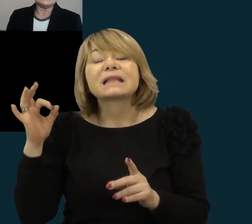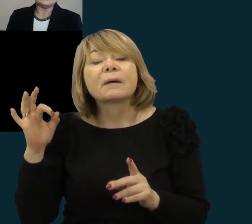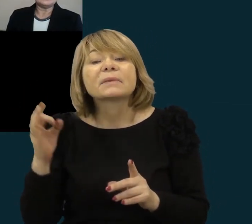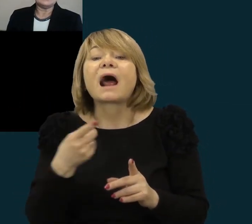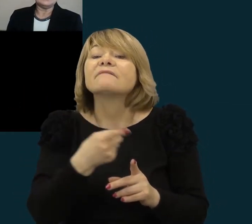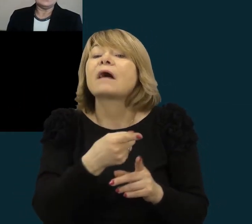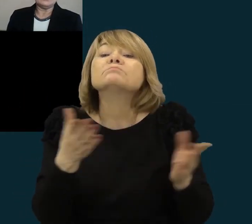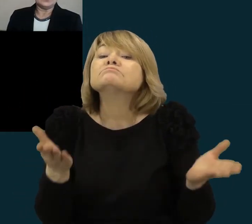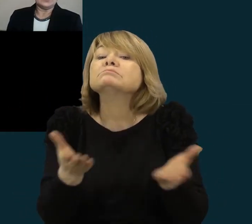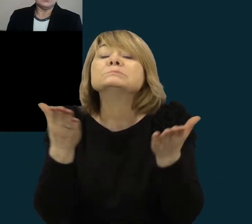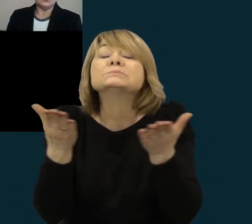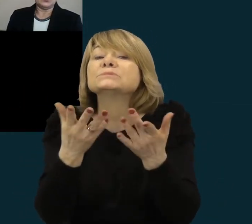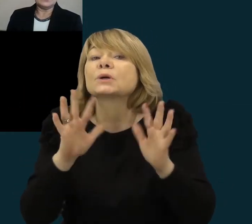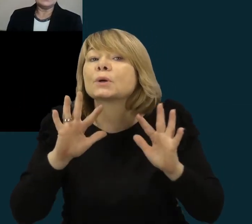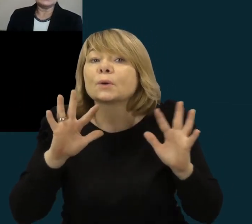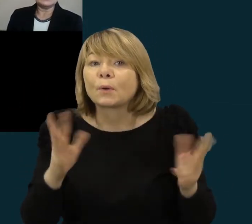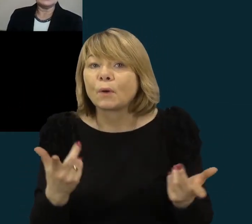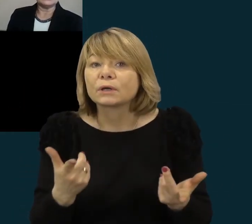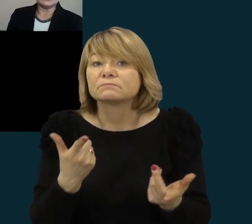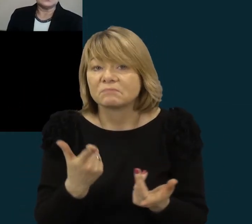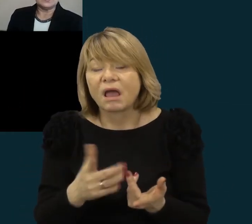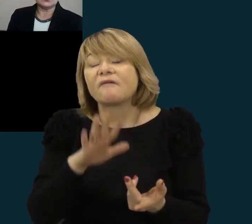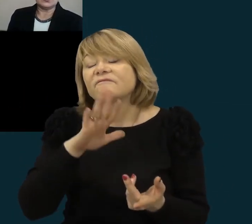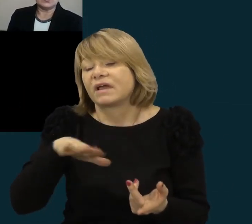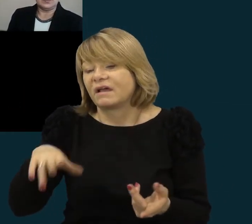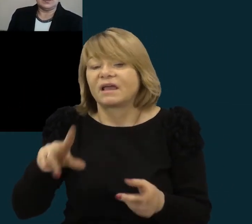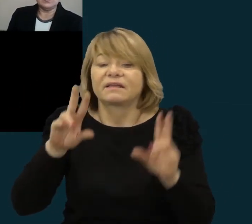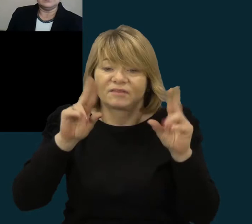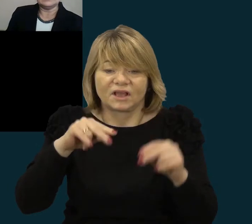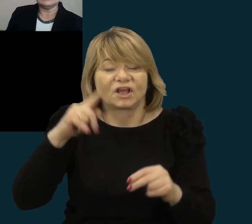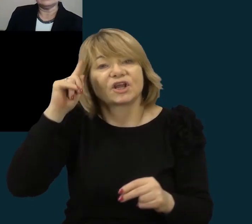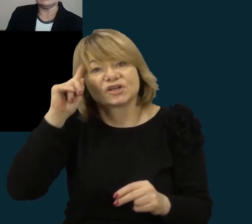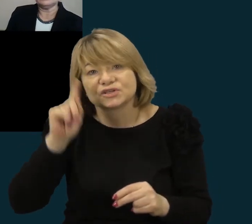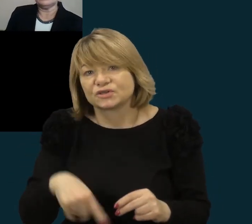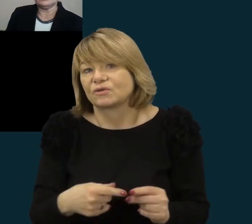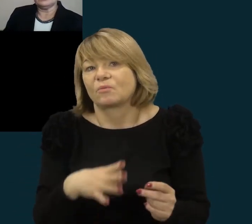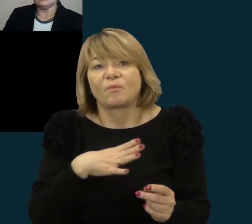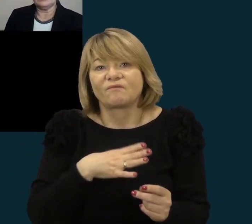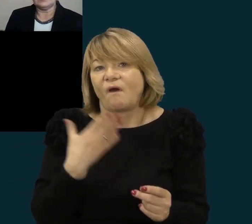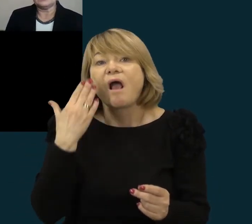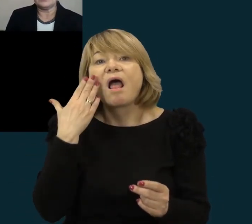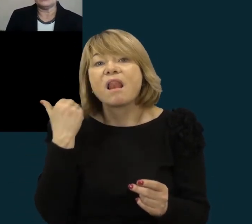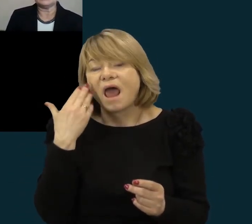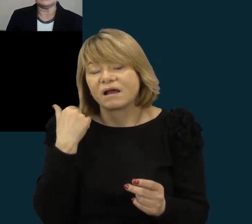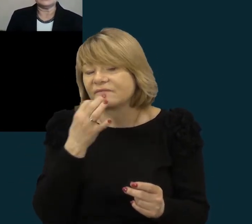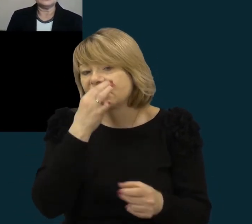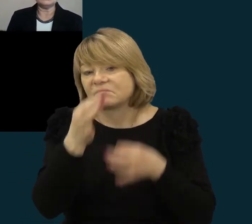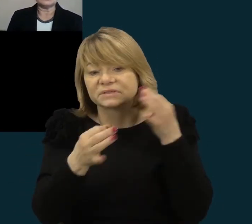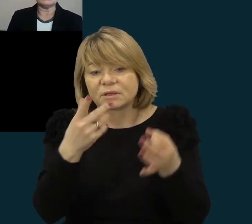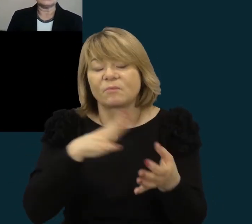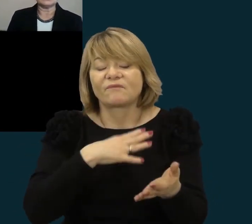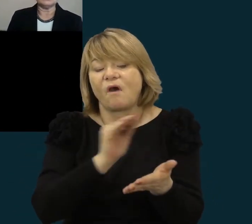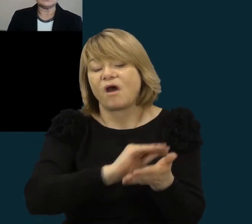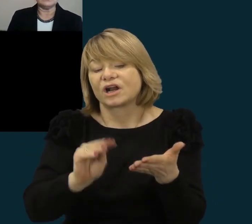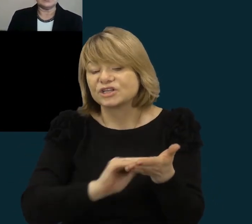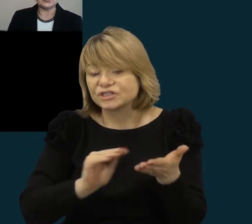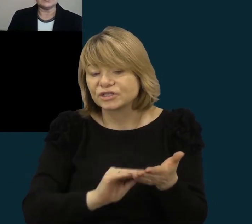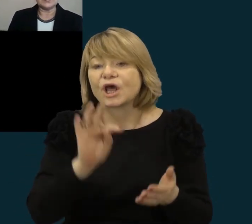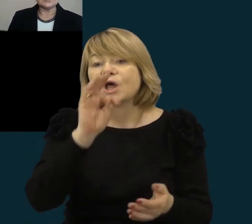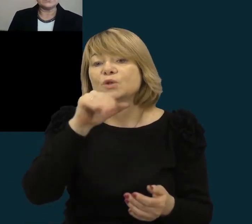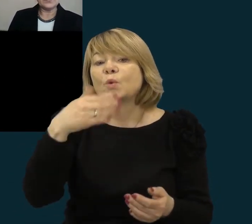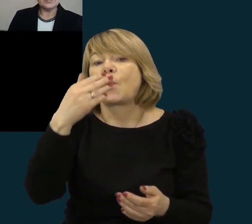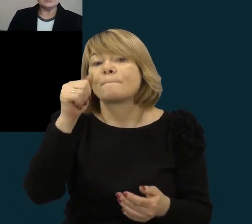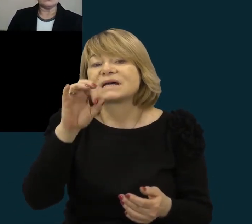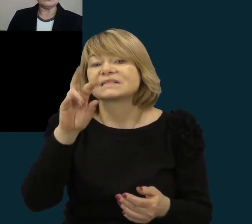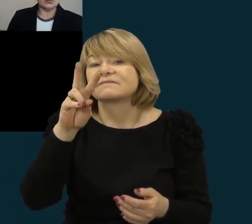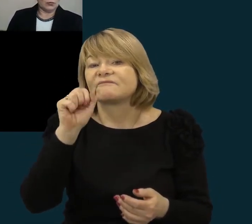pristatykite jį. Tai mokiniai tikrai, žinokit, nesunkiai. Atspėjo, kad tai rašytojas juodasumas vaižgantas,